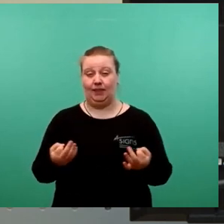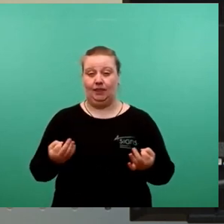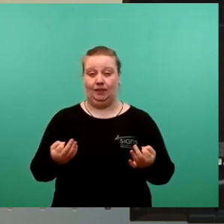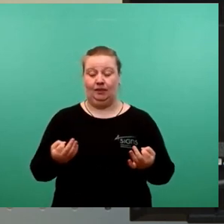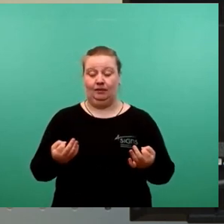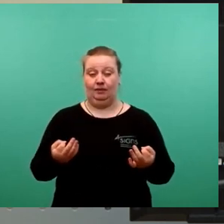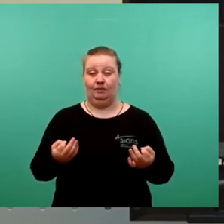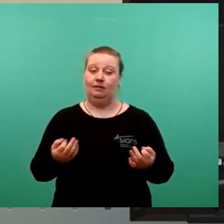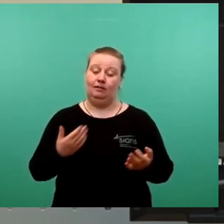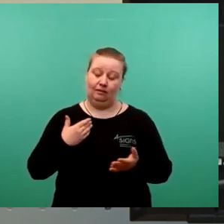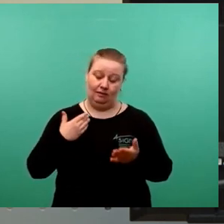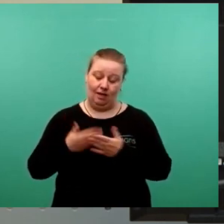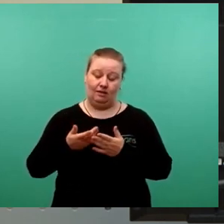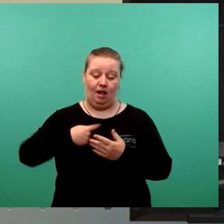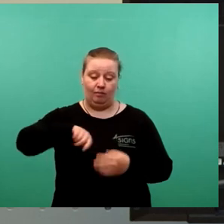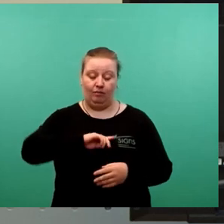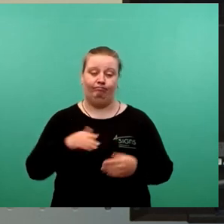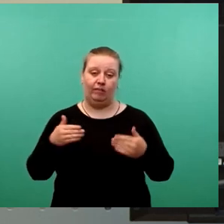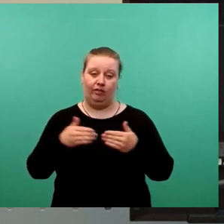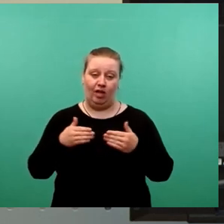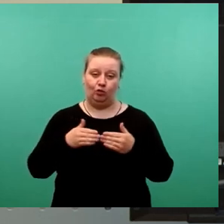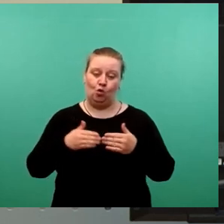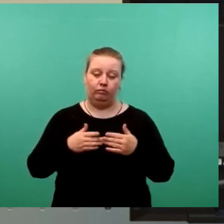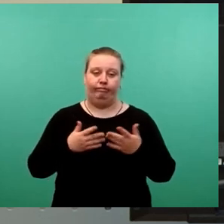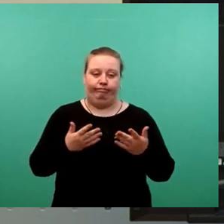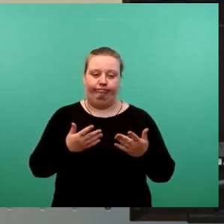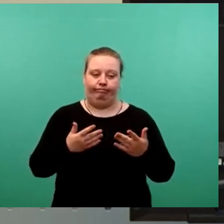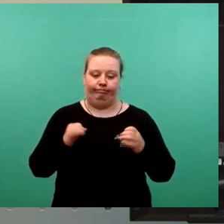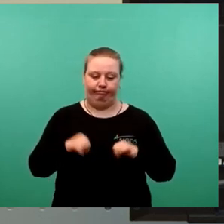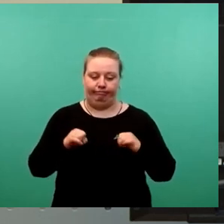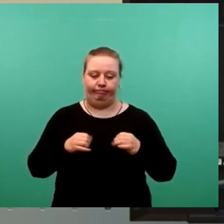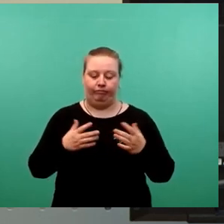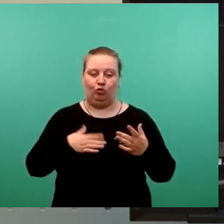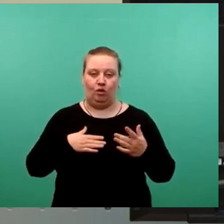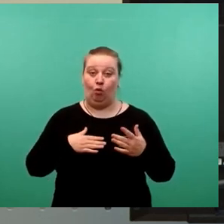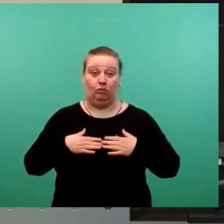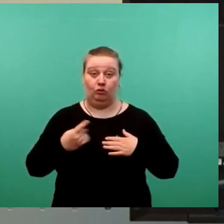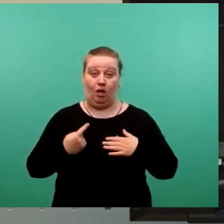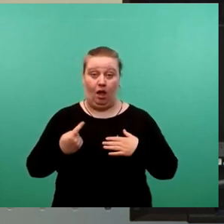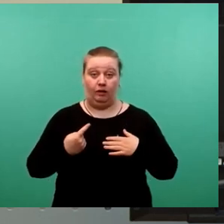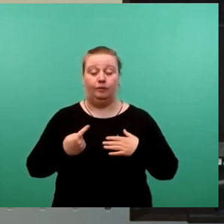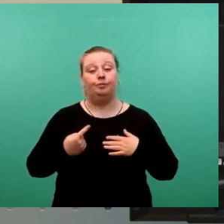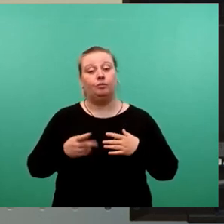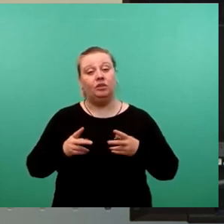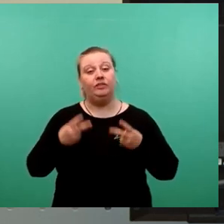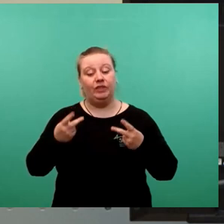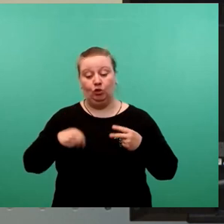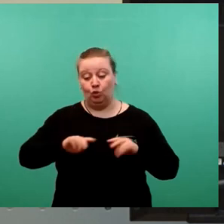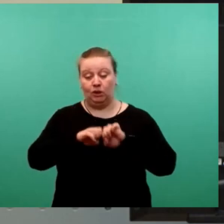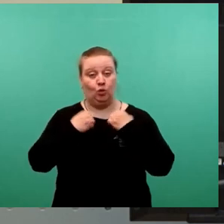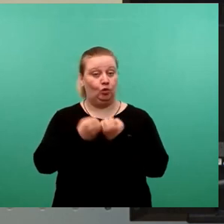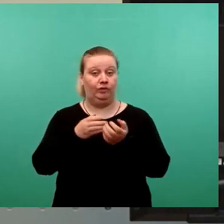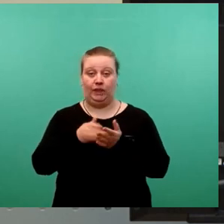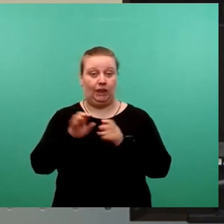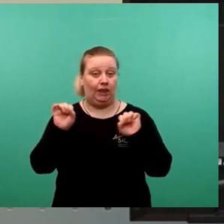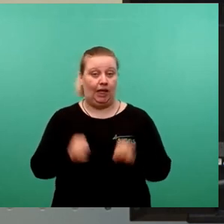waren wir uns als Fraktion einig, und damit waren wir ja absolut nicht allein, dass dieser Zustand nicht mehr haltbar